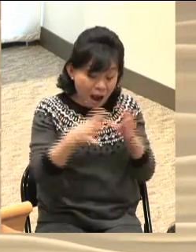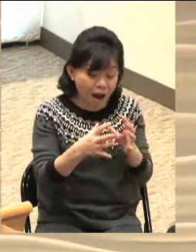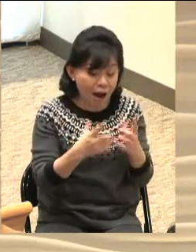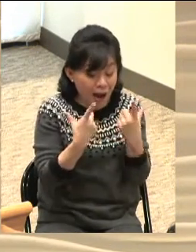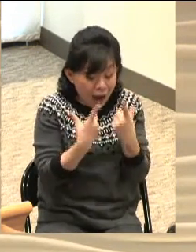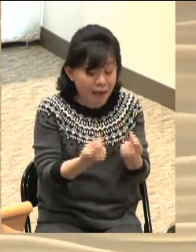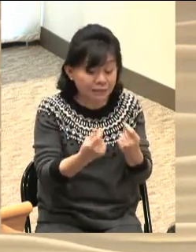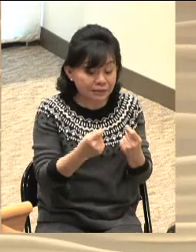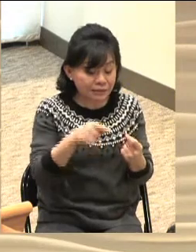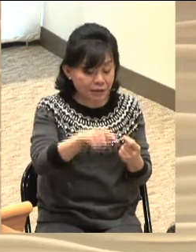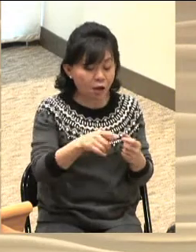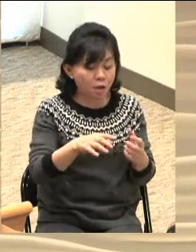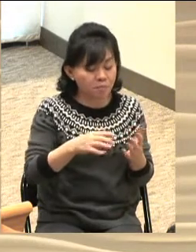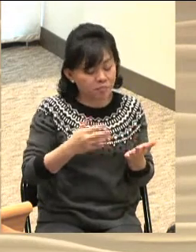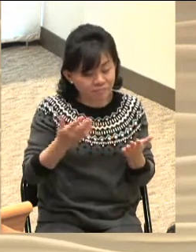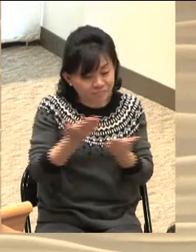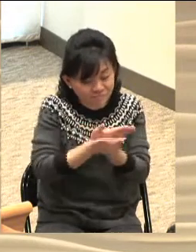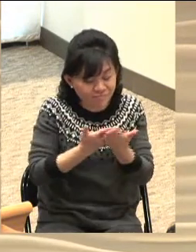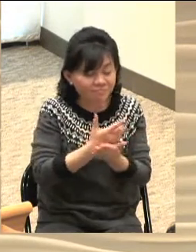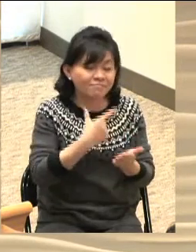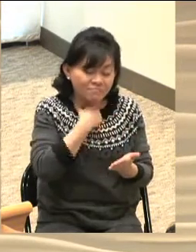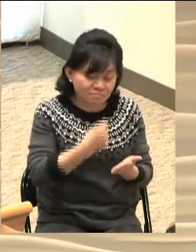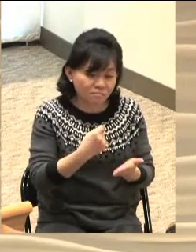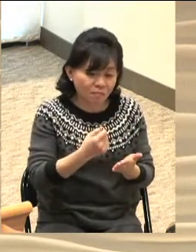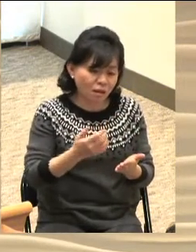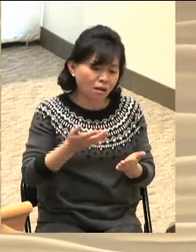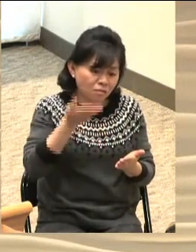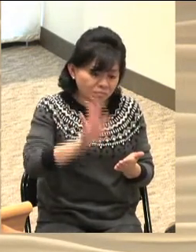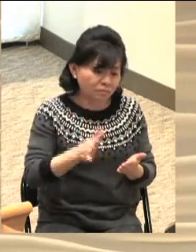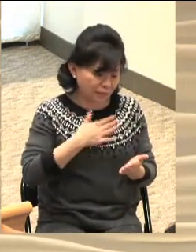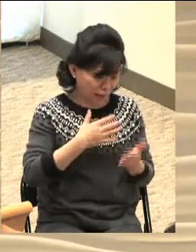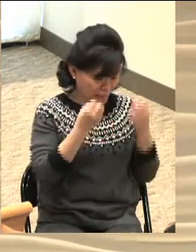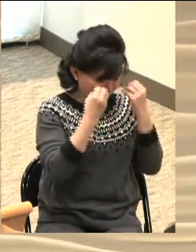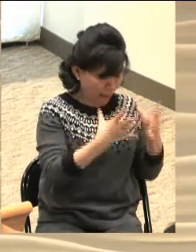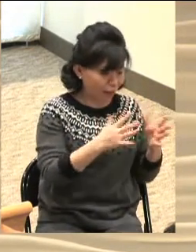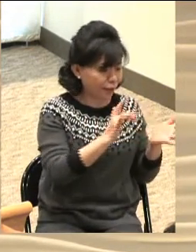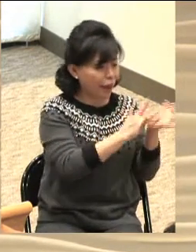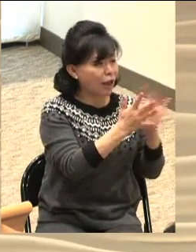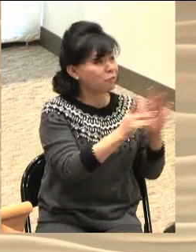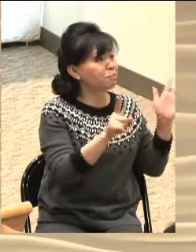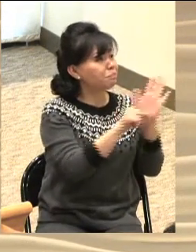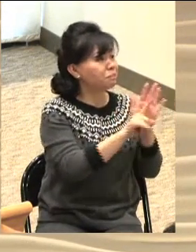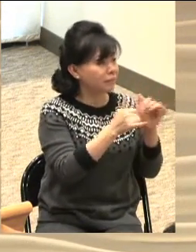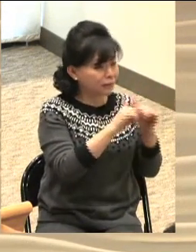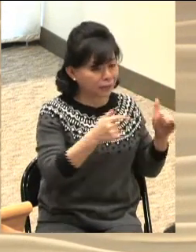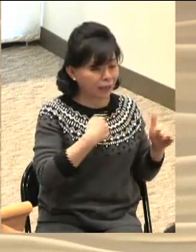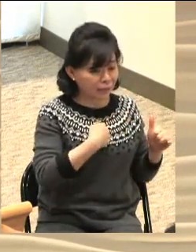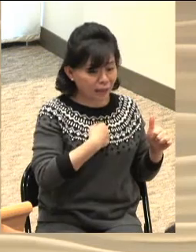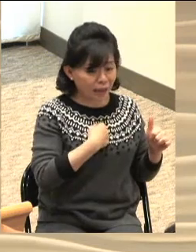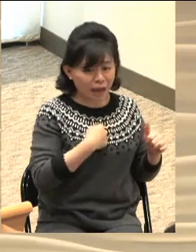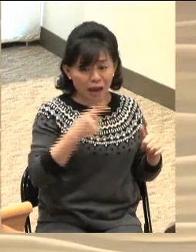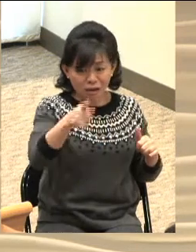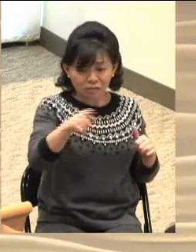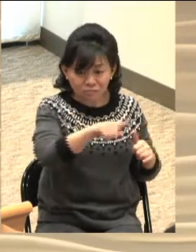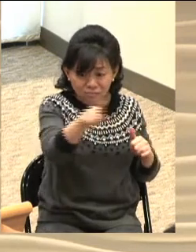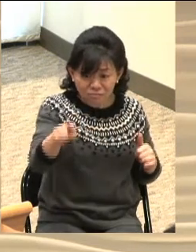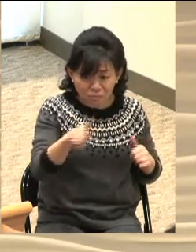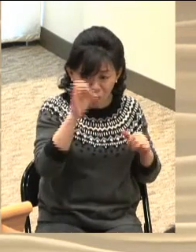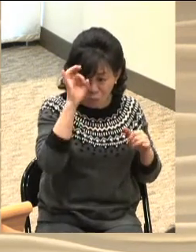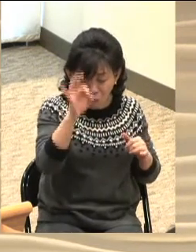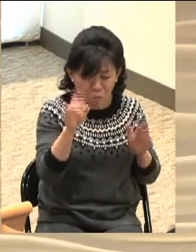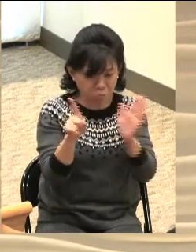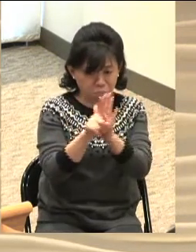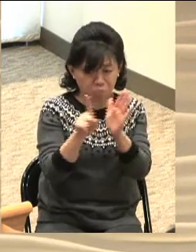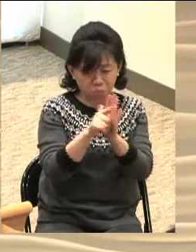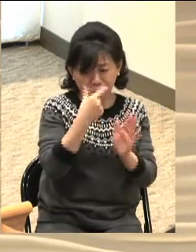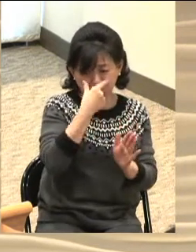빨리 마쳐야 되는데 이 친구가 들어와서 계속 셀 모임이 길어지니까 막 짜증이 나는 거죠 그렇게 시간을